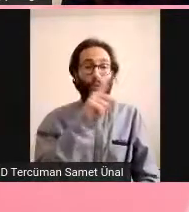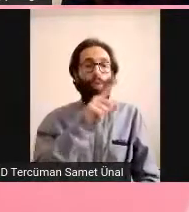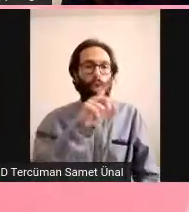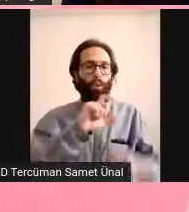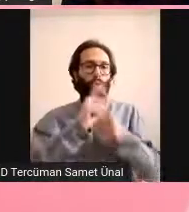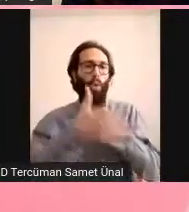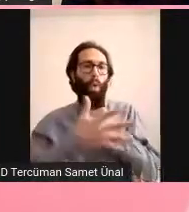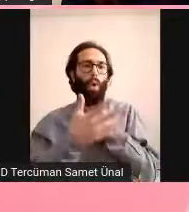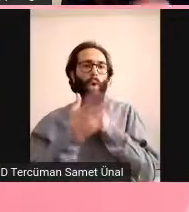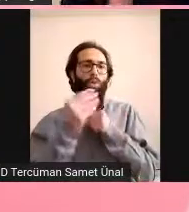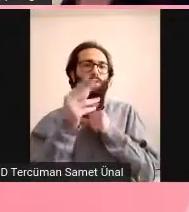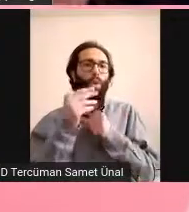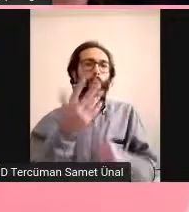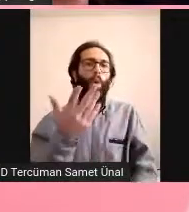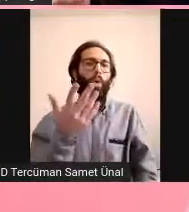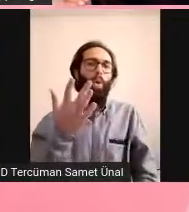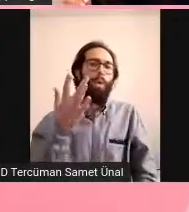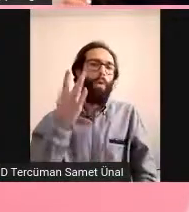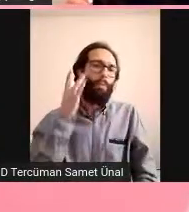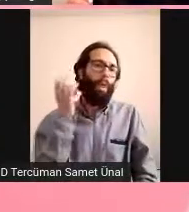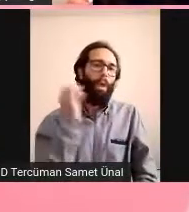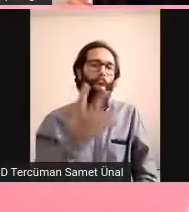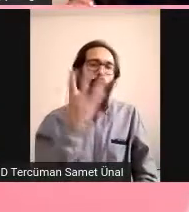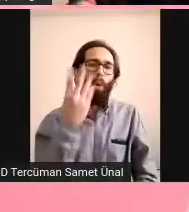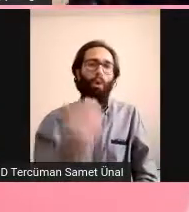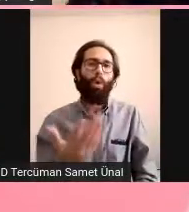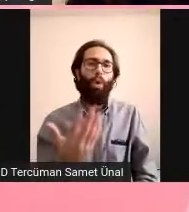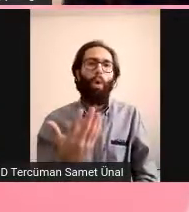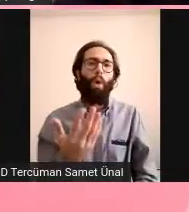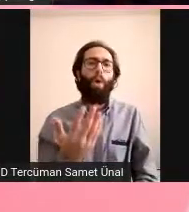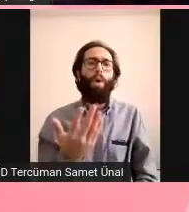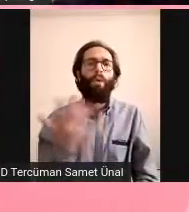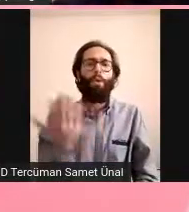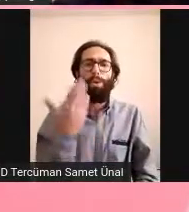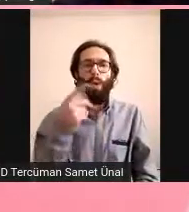sekizinde anonsmaya hani tamamen koku kaybı oluşmuş.